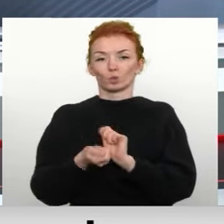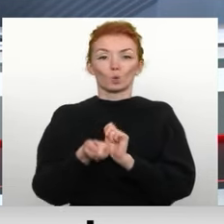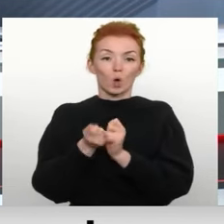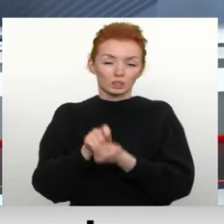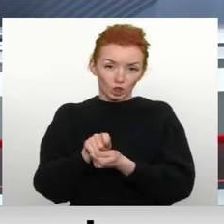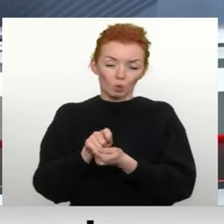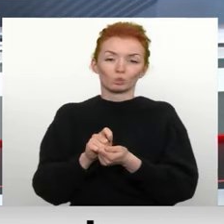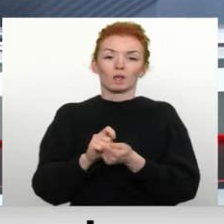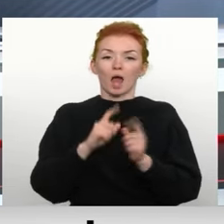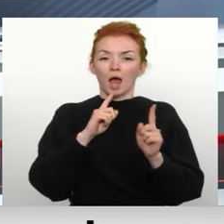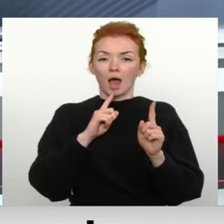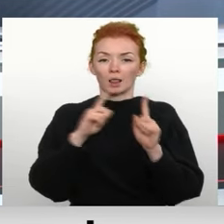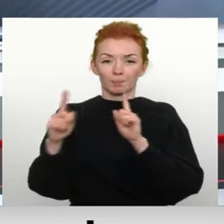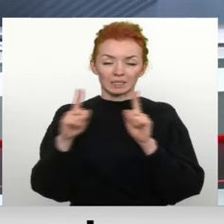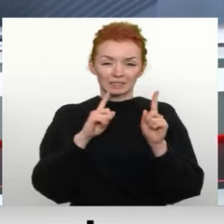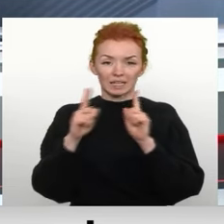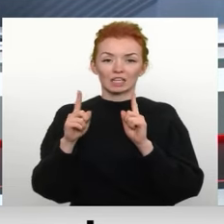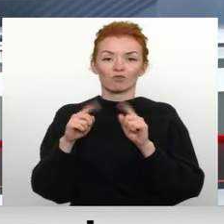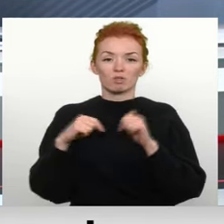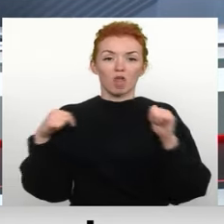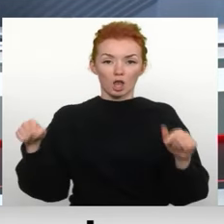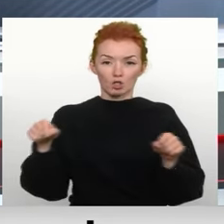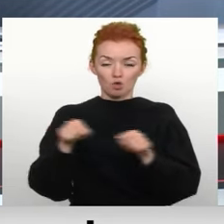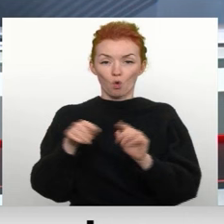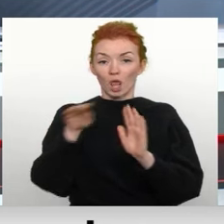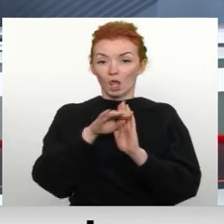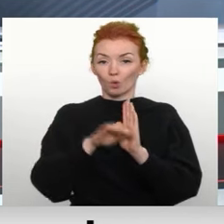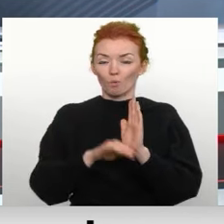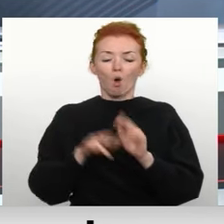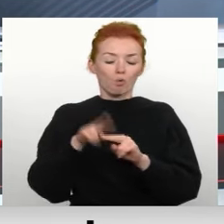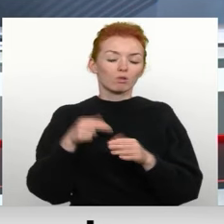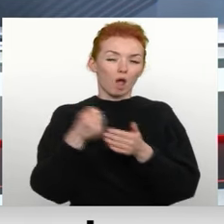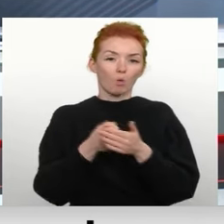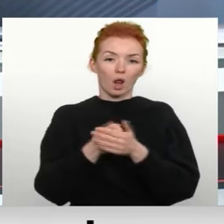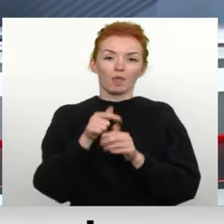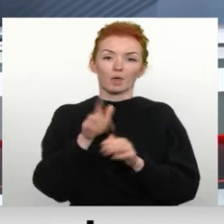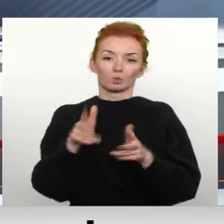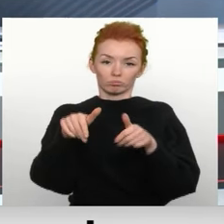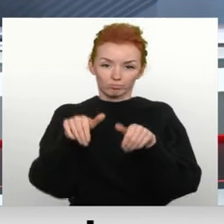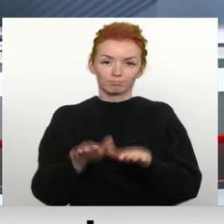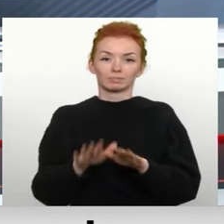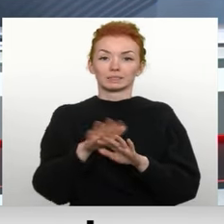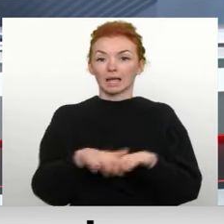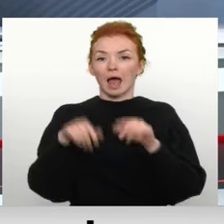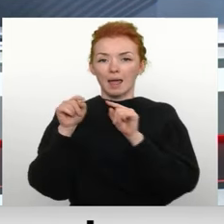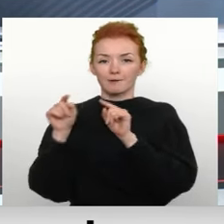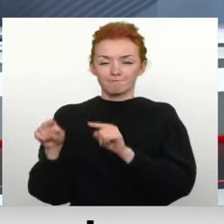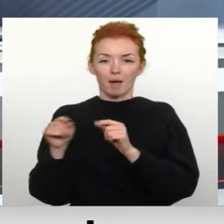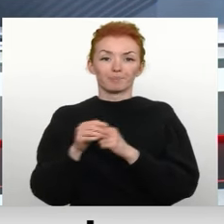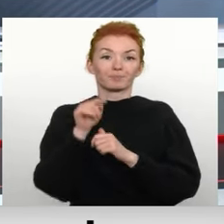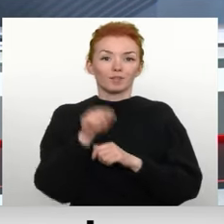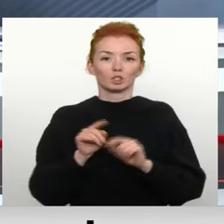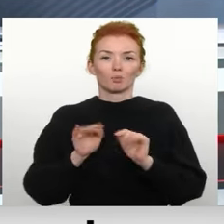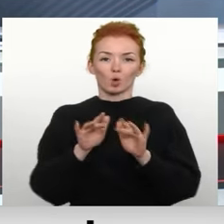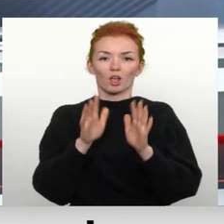atcīmredot administratīvās teritoriju likumā. Tie galv galā būs jāpieņem saimā, ka tas